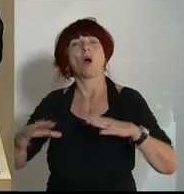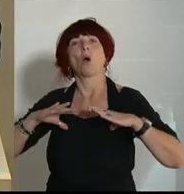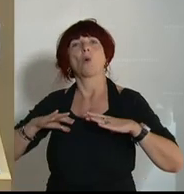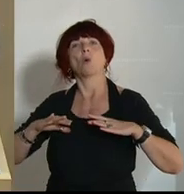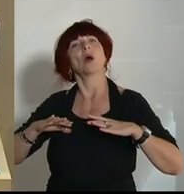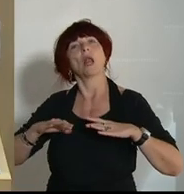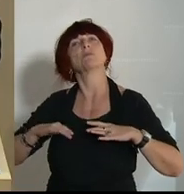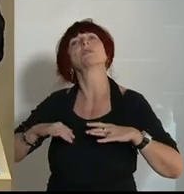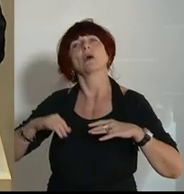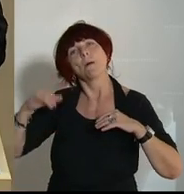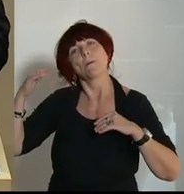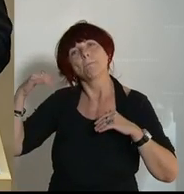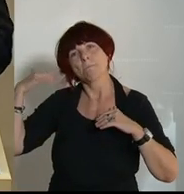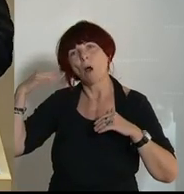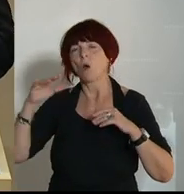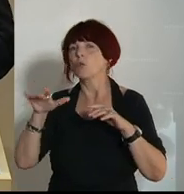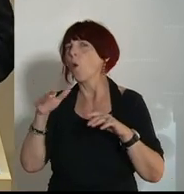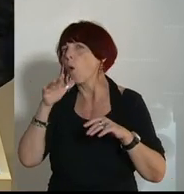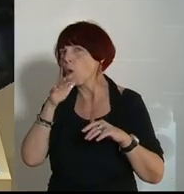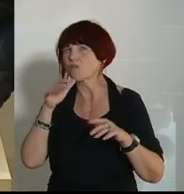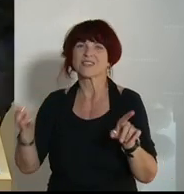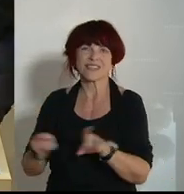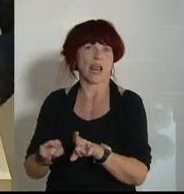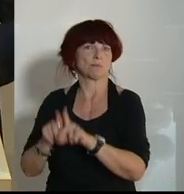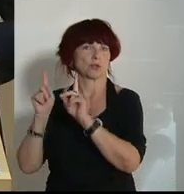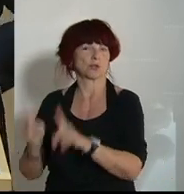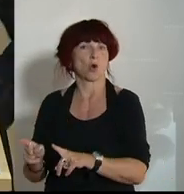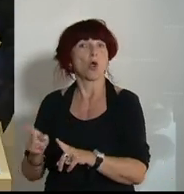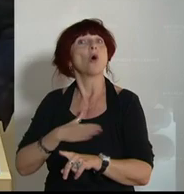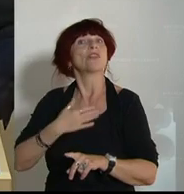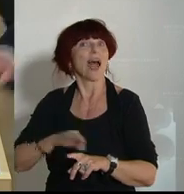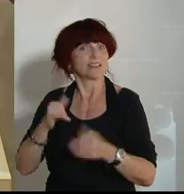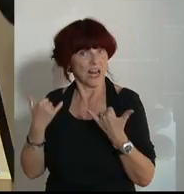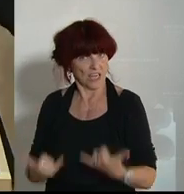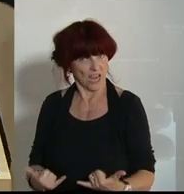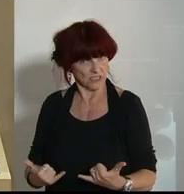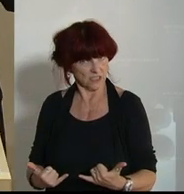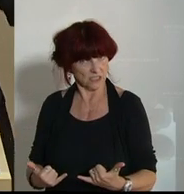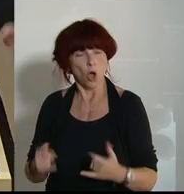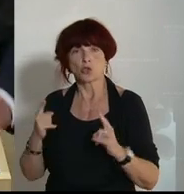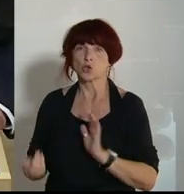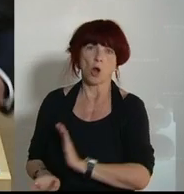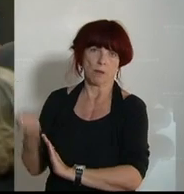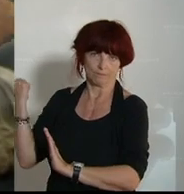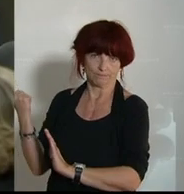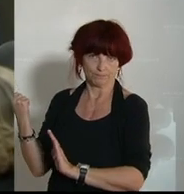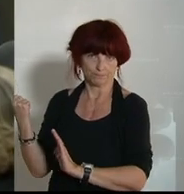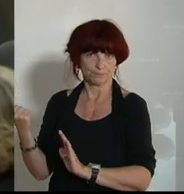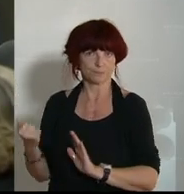vereinheitlicht wird und damit die derzeit bestehende Benachteiligung beseitigt wird. Ich bin einmal schon gespannt,